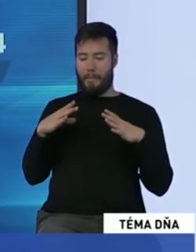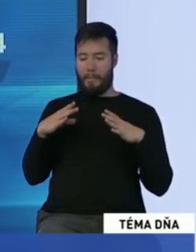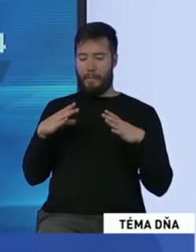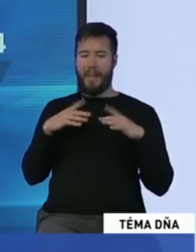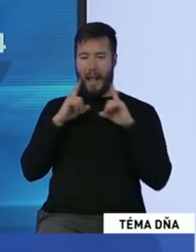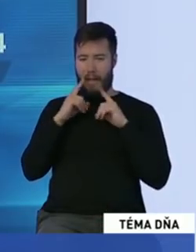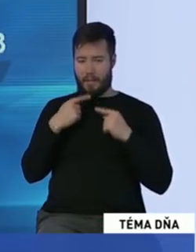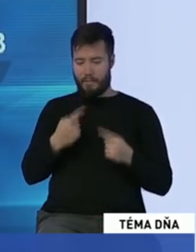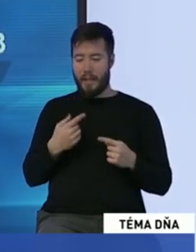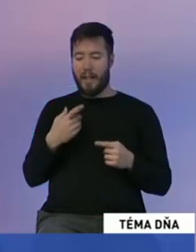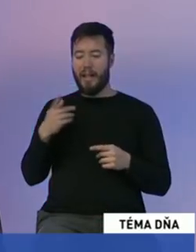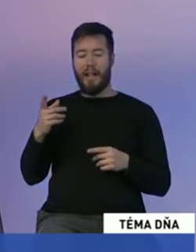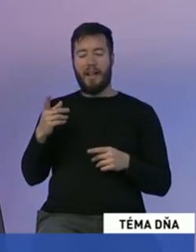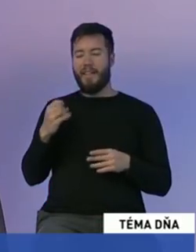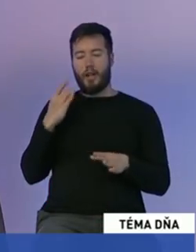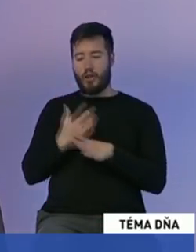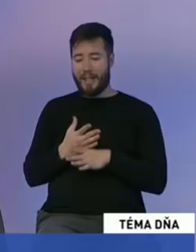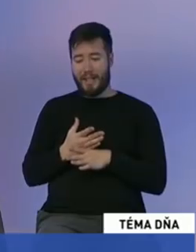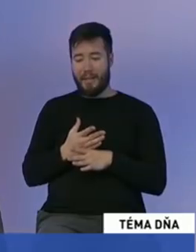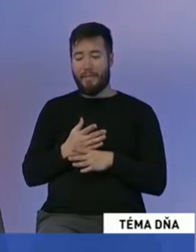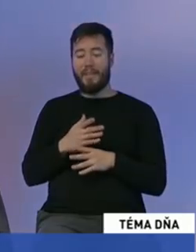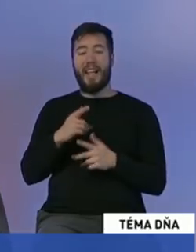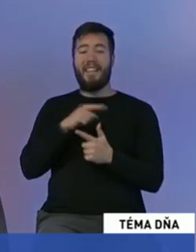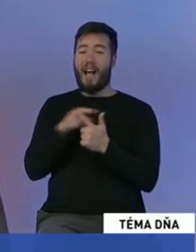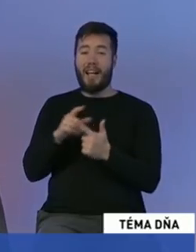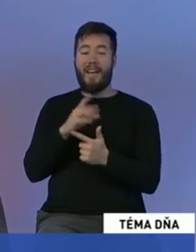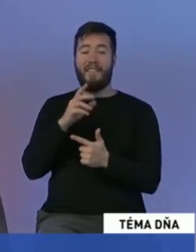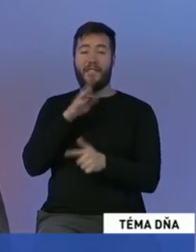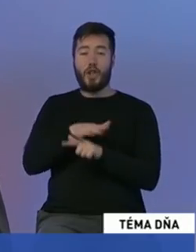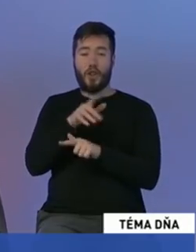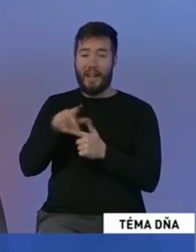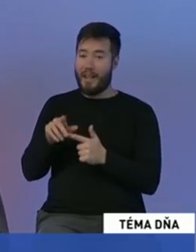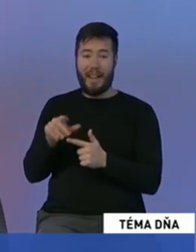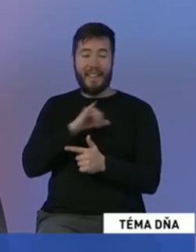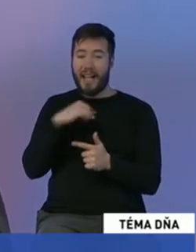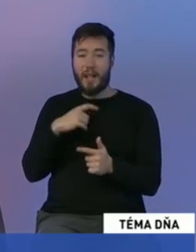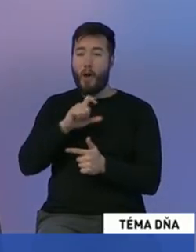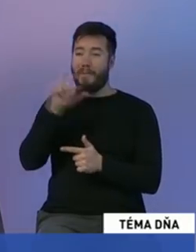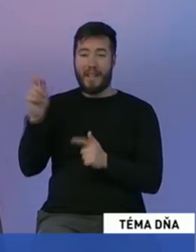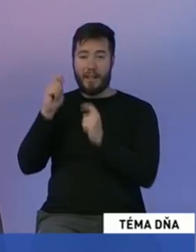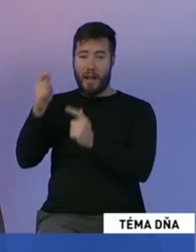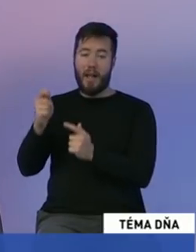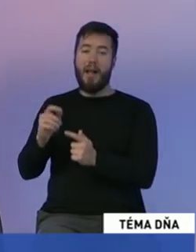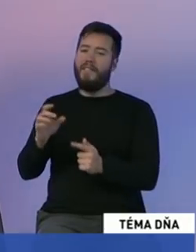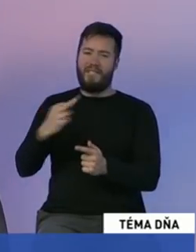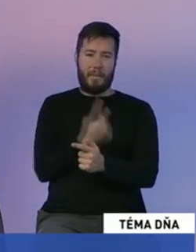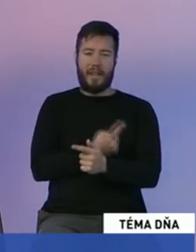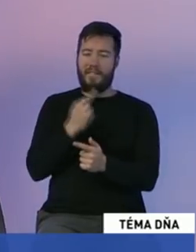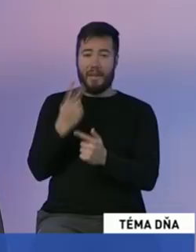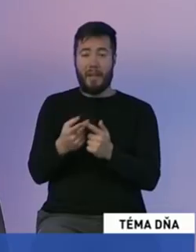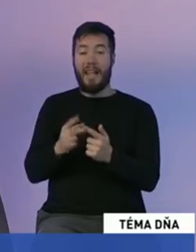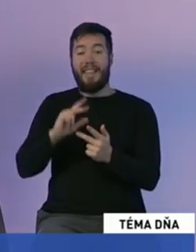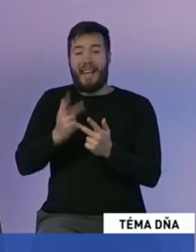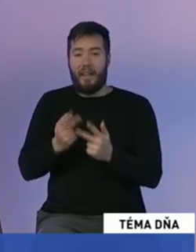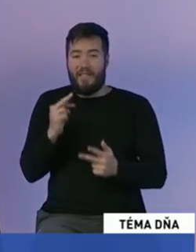nechceli obviniť. Pán Akisku je tu tretí. Ja si myslím, že sa to všetko vyjasní hneď, ako bude po voľbách. Pretože celá táto kauza je